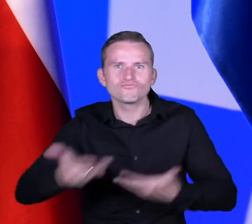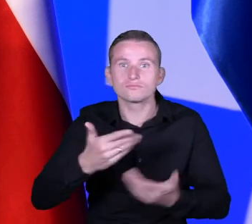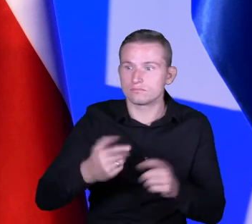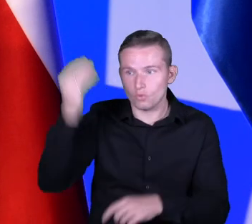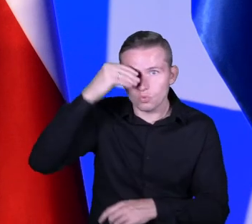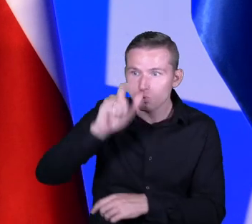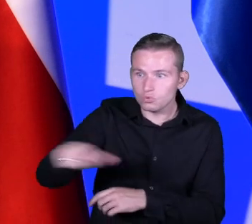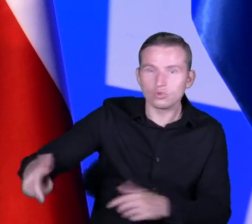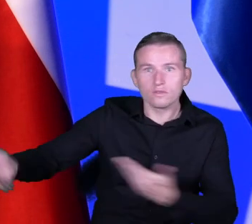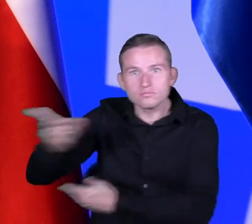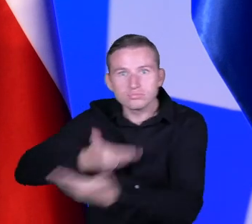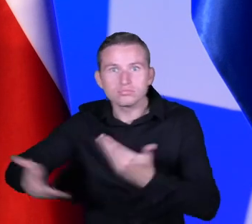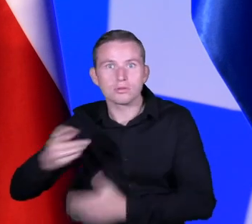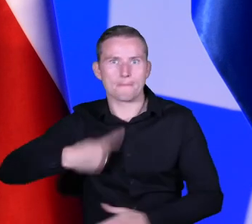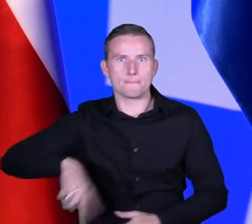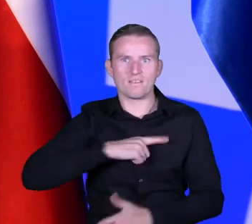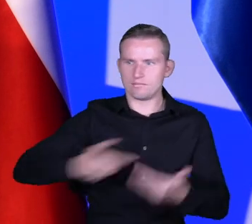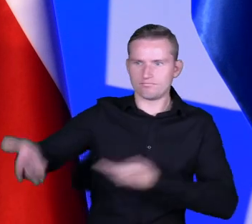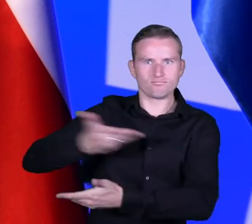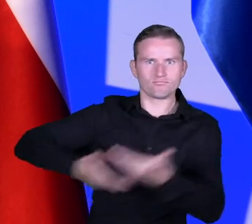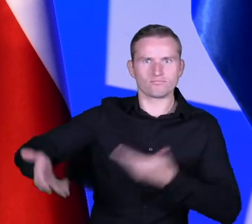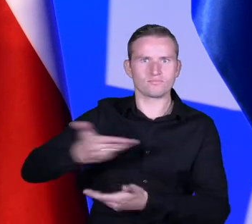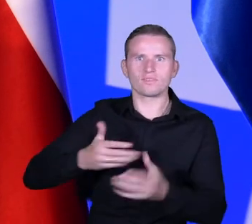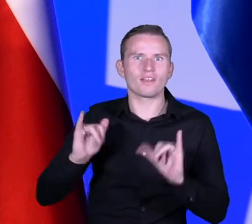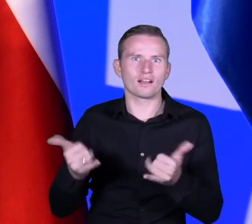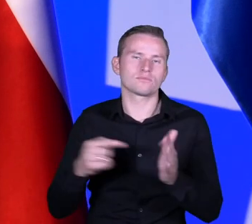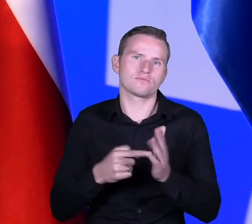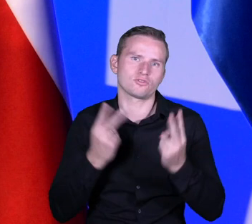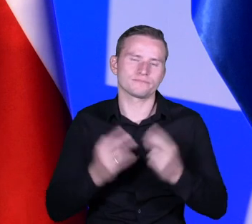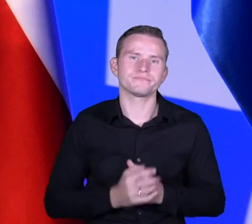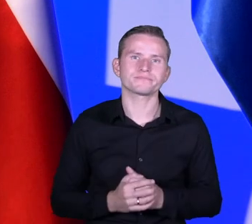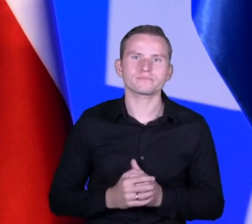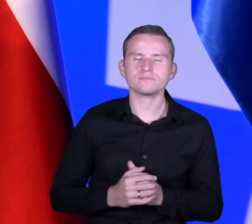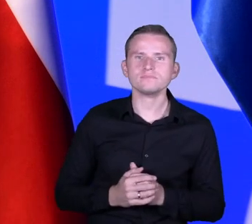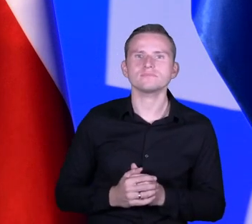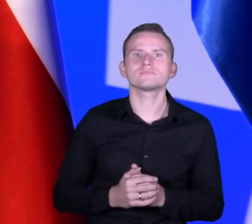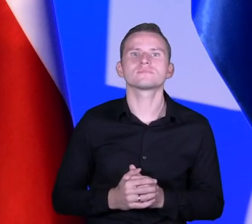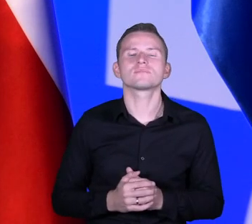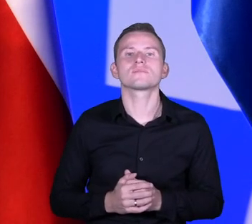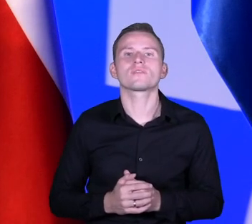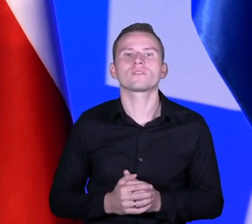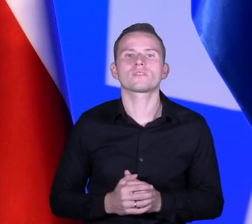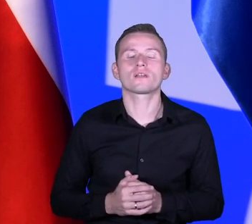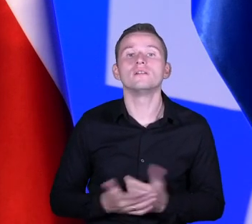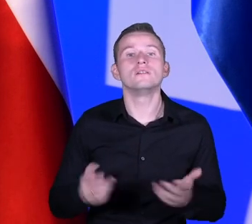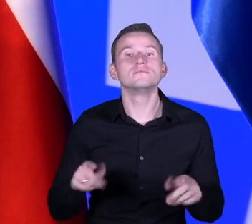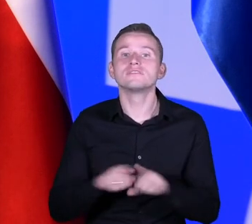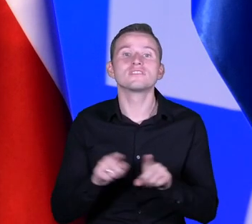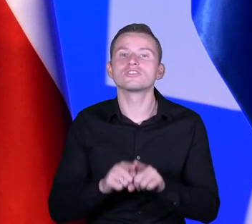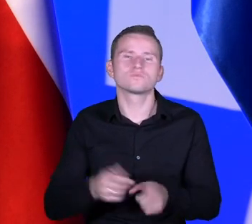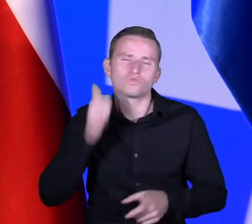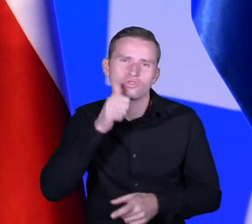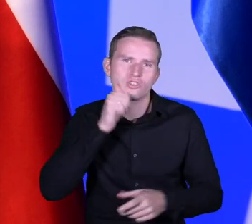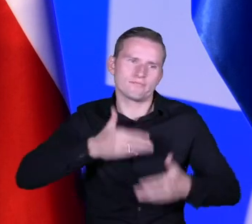relacje nasze z uczniami, w których to się dzieje. No i wreszcie, no właśnie, o tym wszystkim decyduje codzienność.